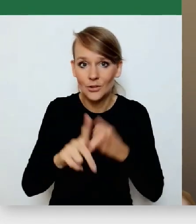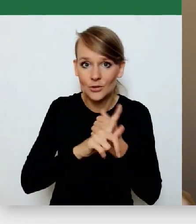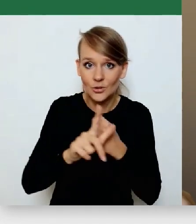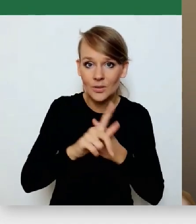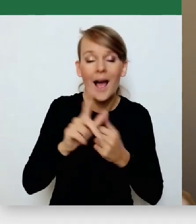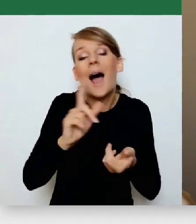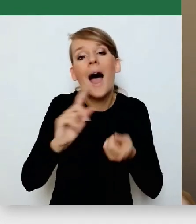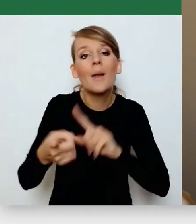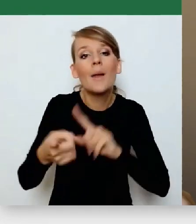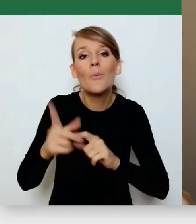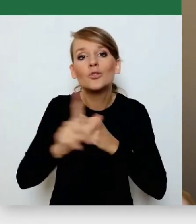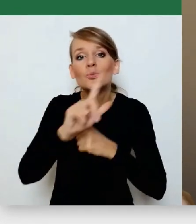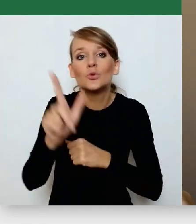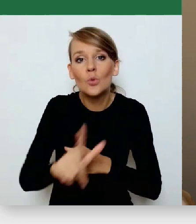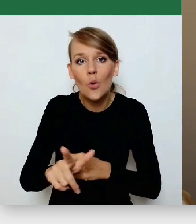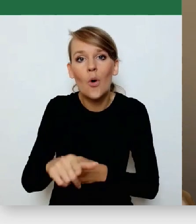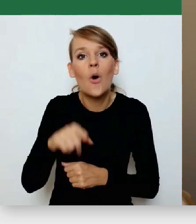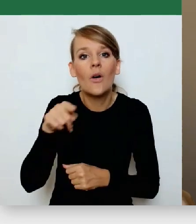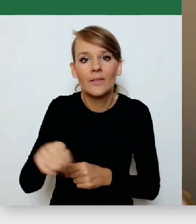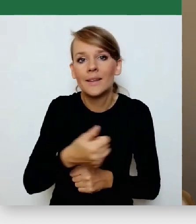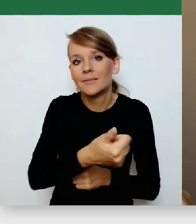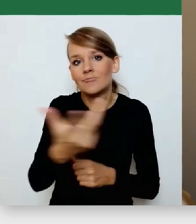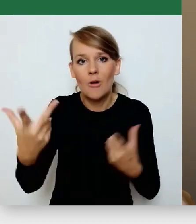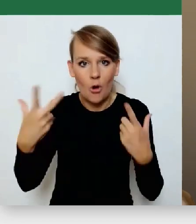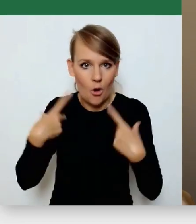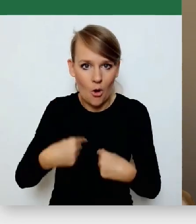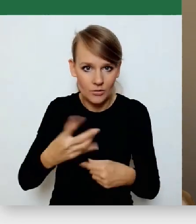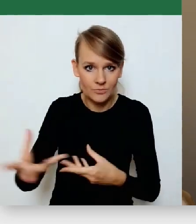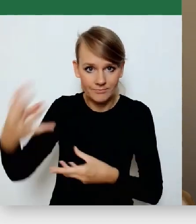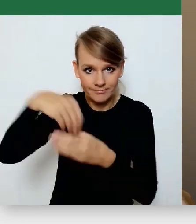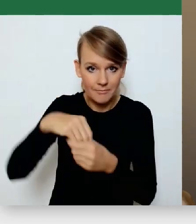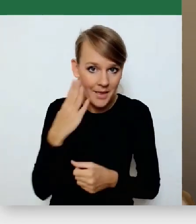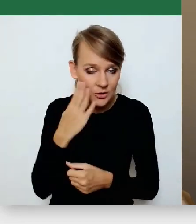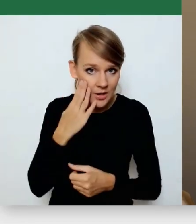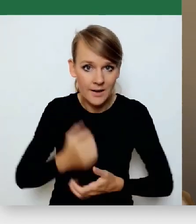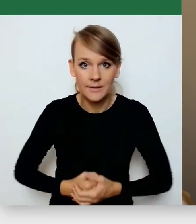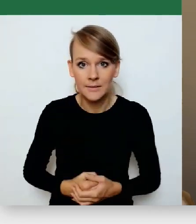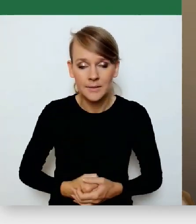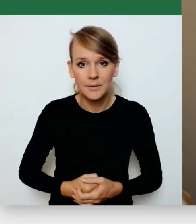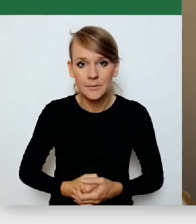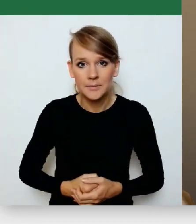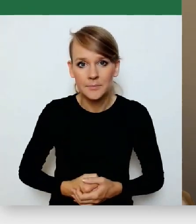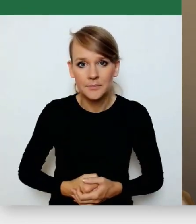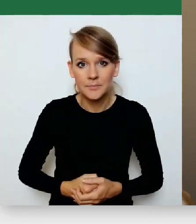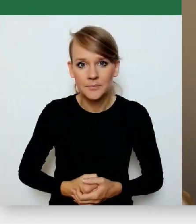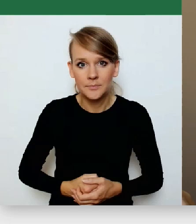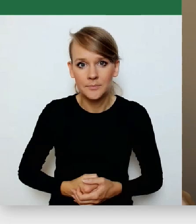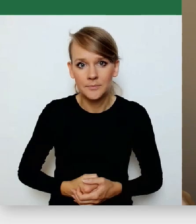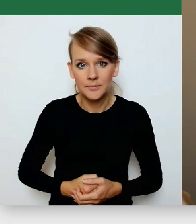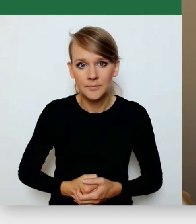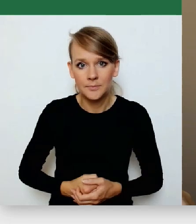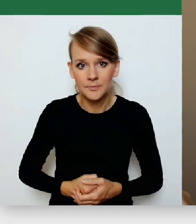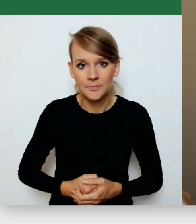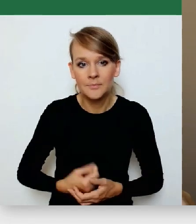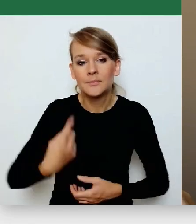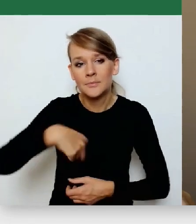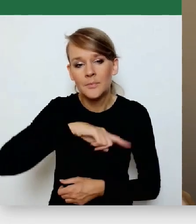zakwaterowanie zbiorowe. Myślę, że to absolutnie też nie możemy, mówimy, że sami sobie